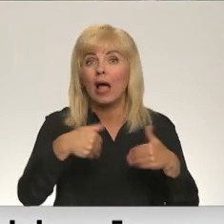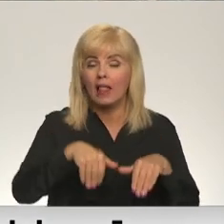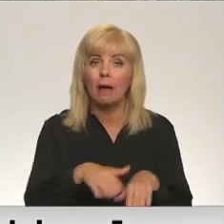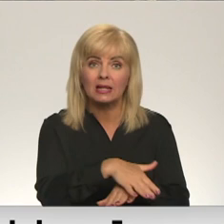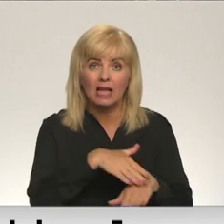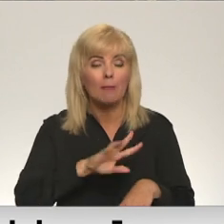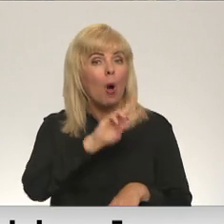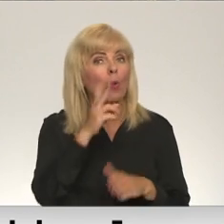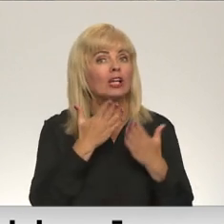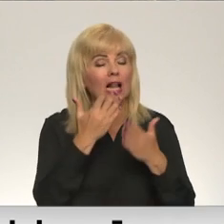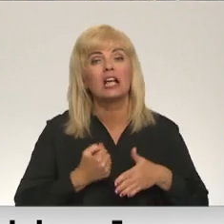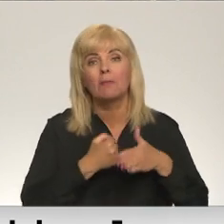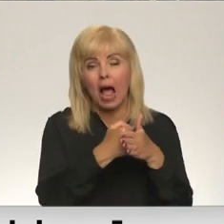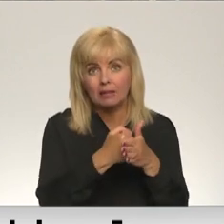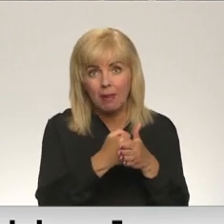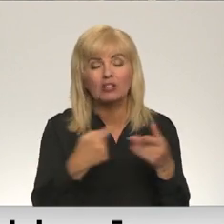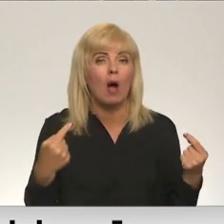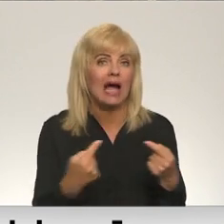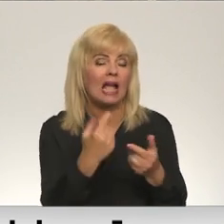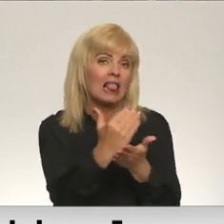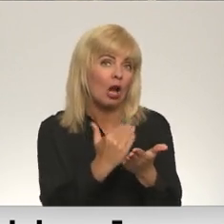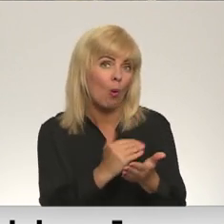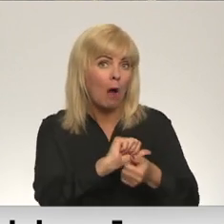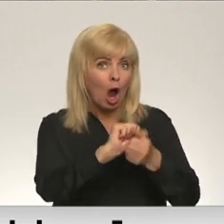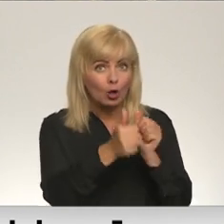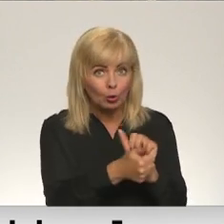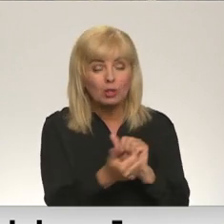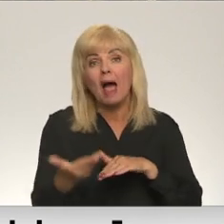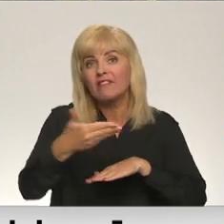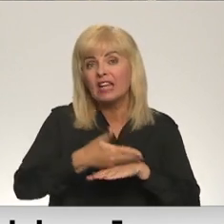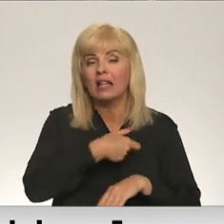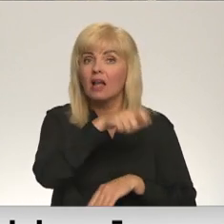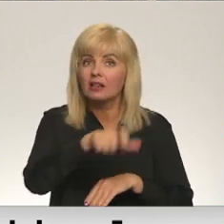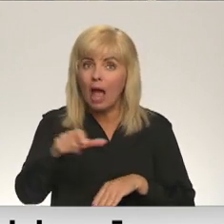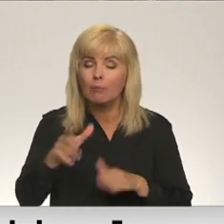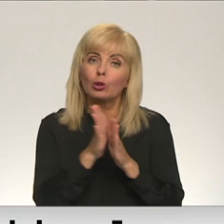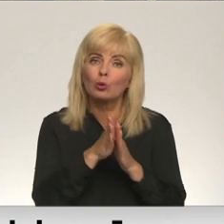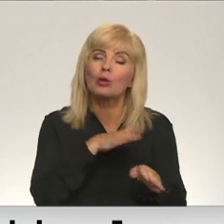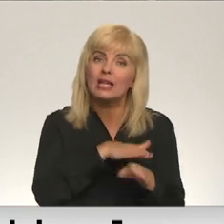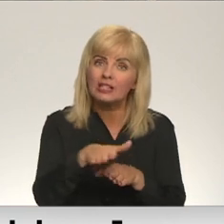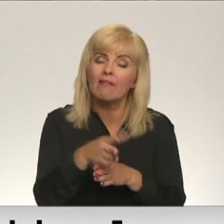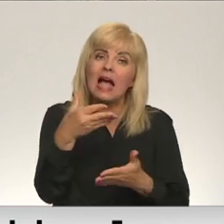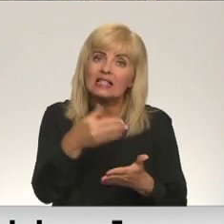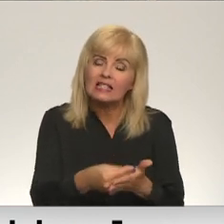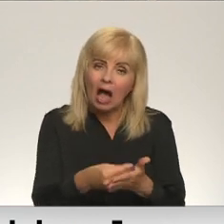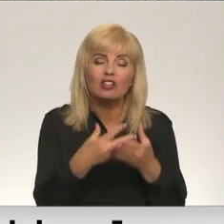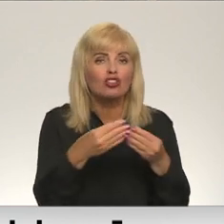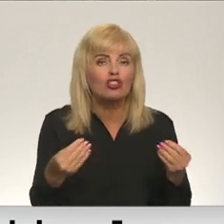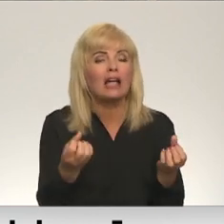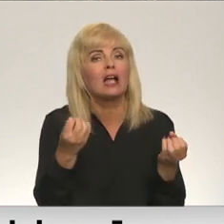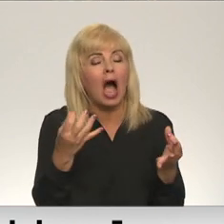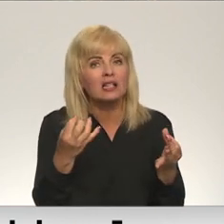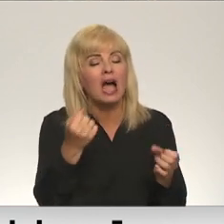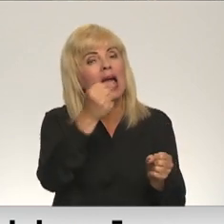saima otrajā lasījuma atbalstot attiecīgus likuma grozījums. Tā vietā deputāte aicinīja iztenot savu sašķidrinātās Dabzgāzes terminālu